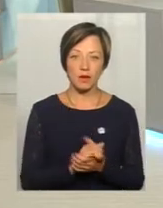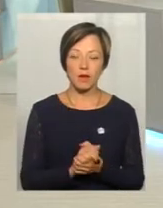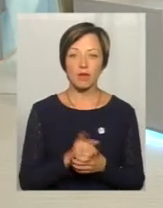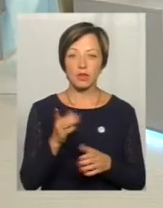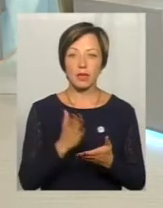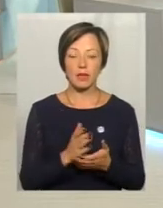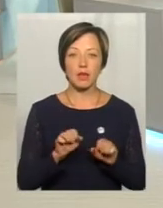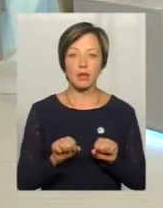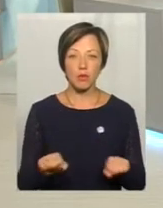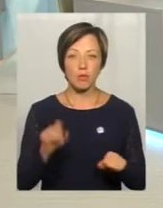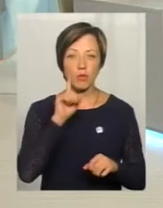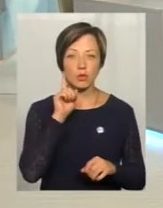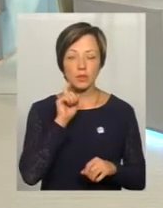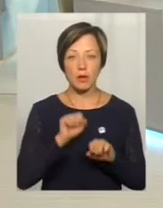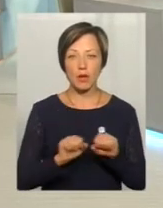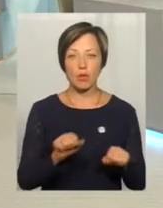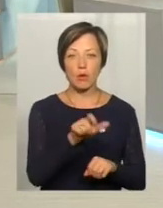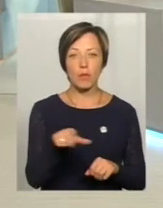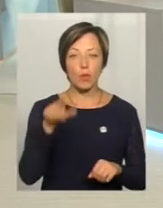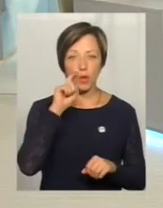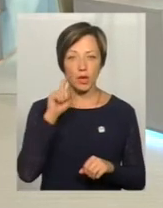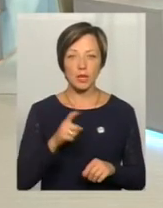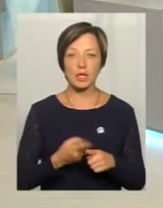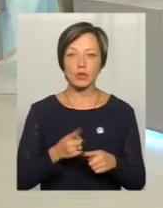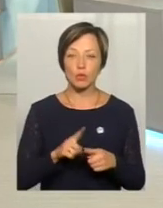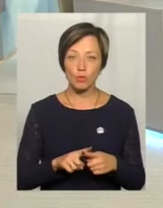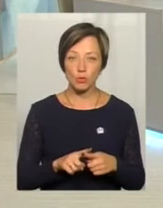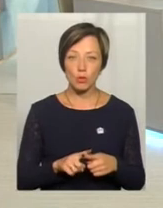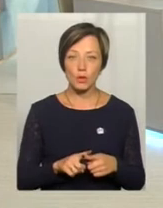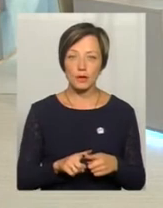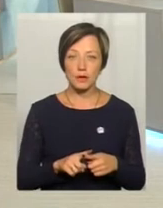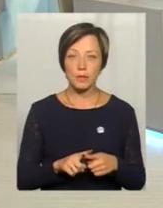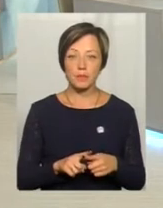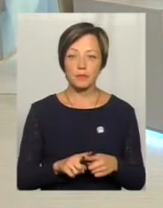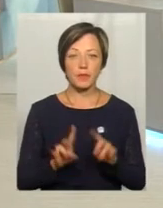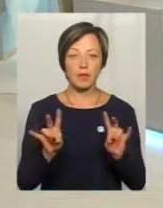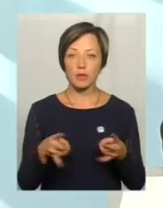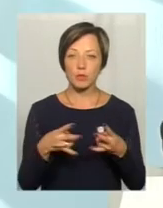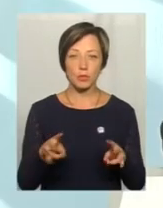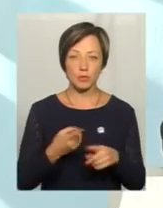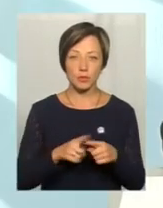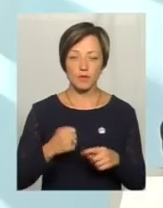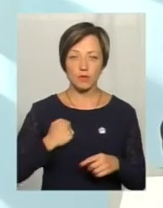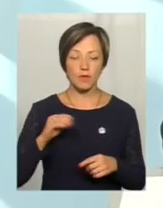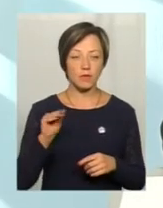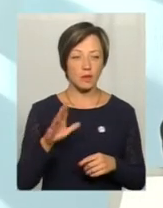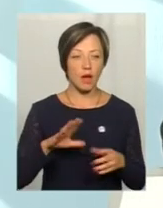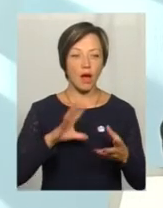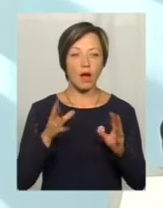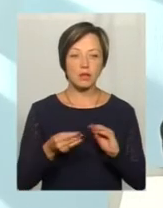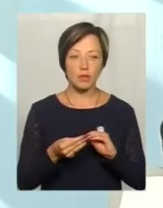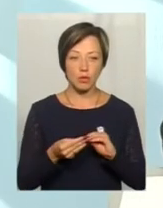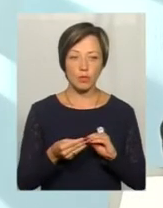Вони є героями, молодими героями України. Тому його не потрібно, цього військового квитка. А загалом